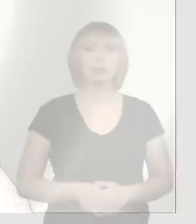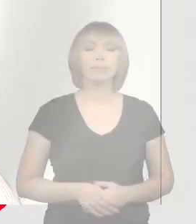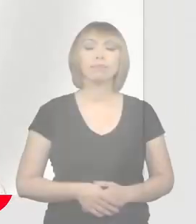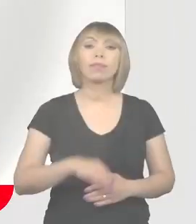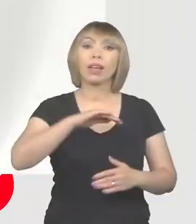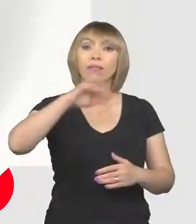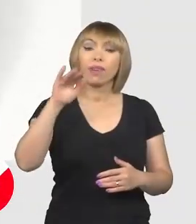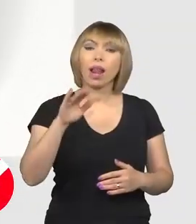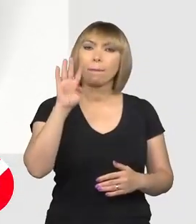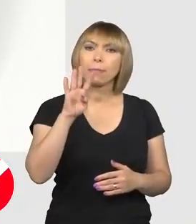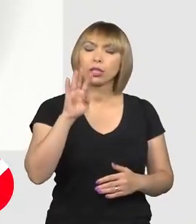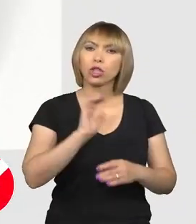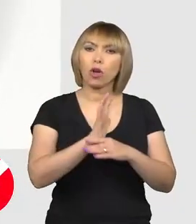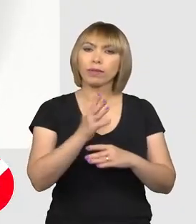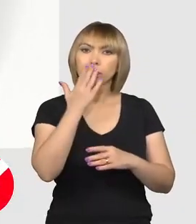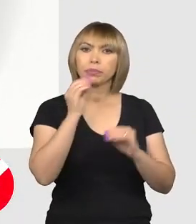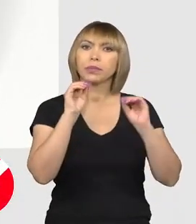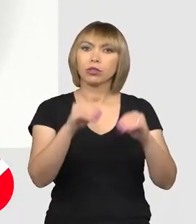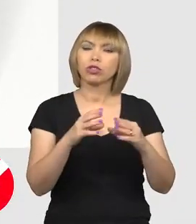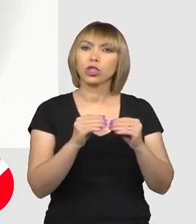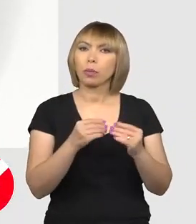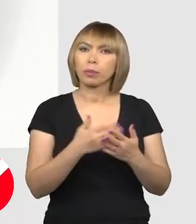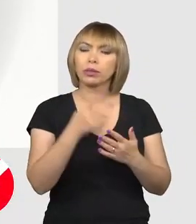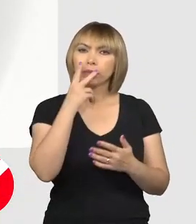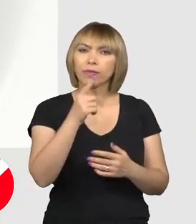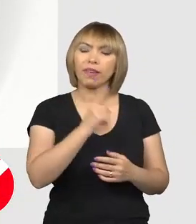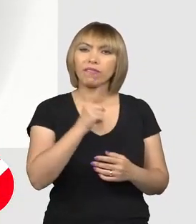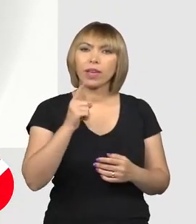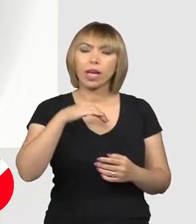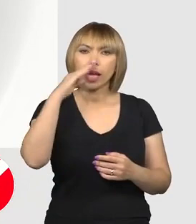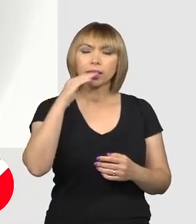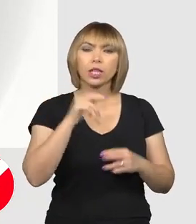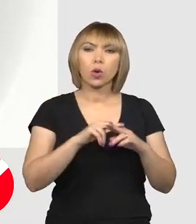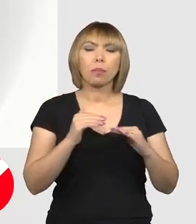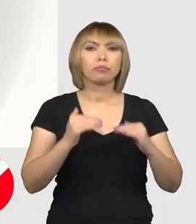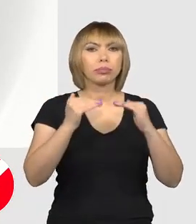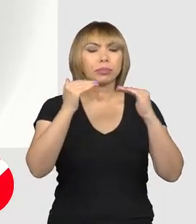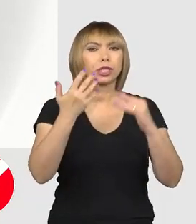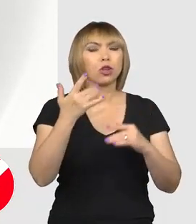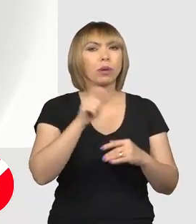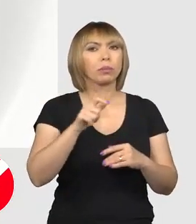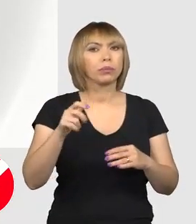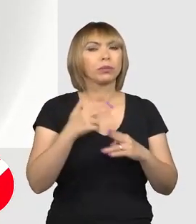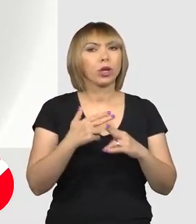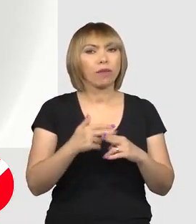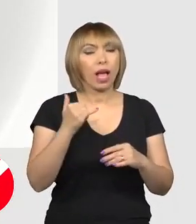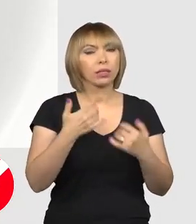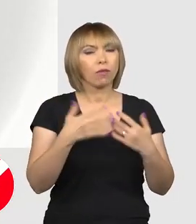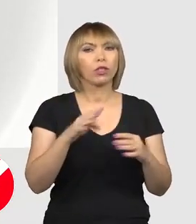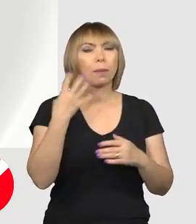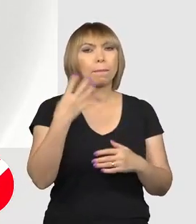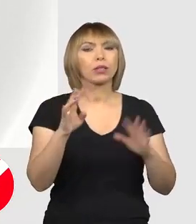Valul 4 de COVID se pare că a ajuns și în România, pentru că vedem în fiecare zi cum crește numărul noilor infectări. Astăzi au fost